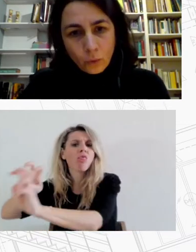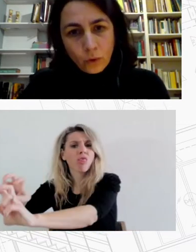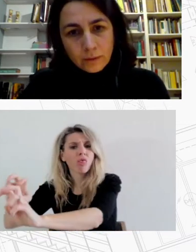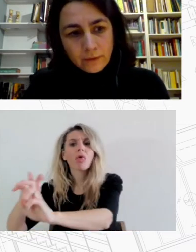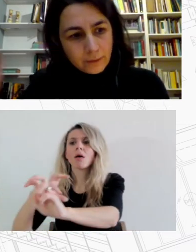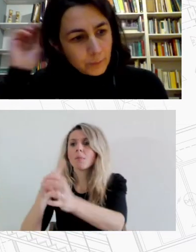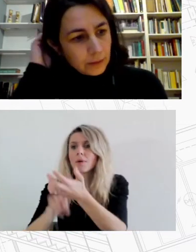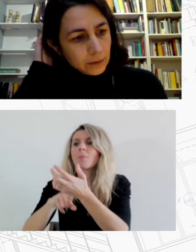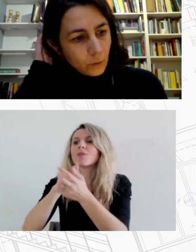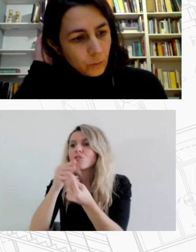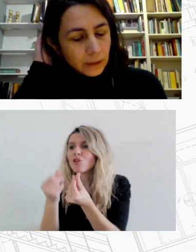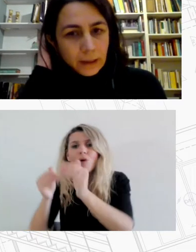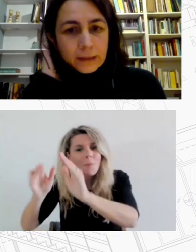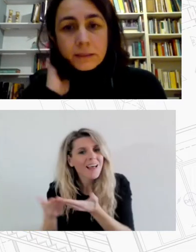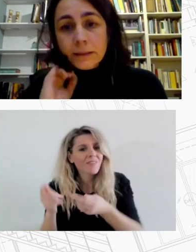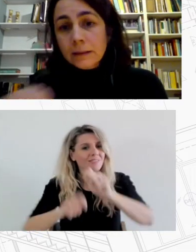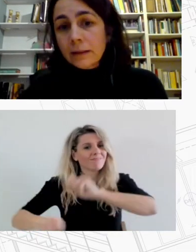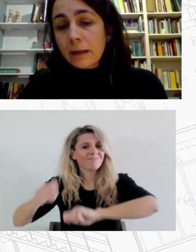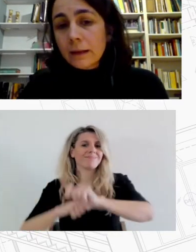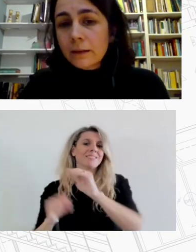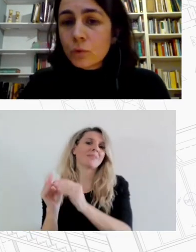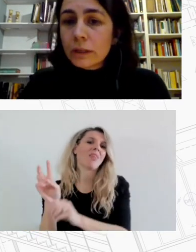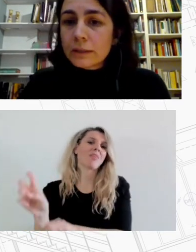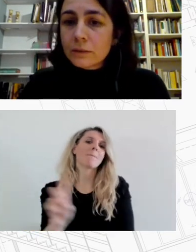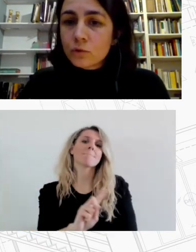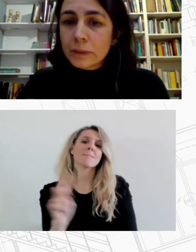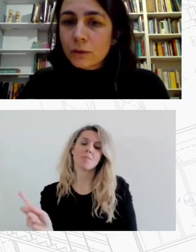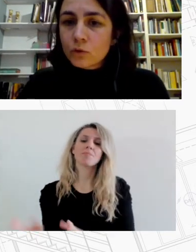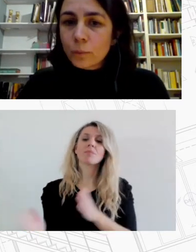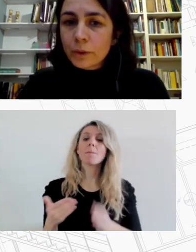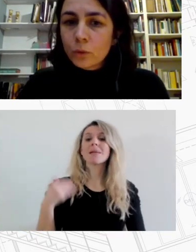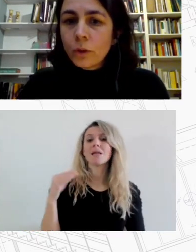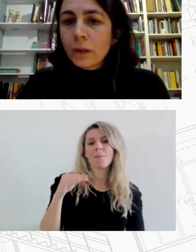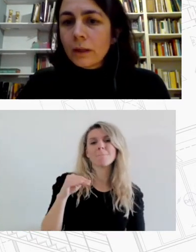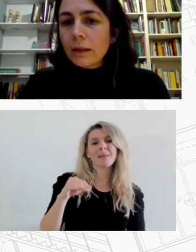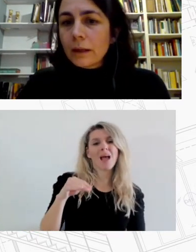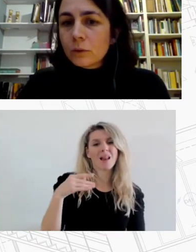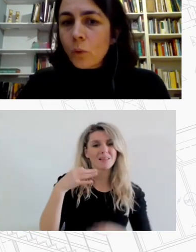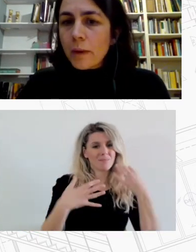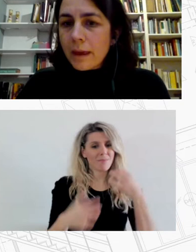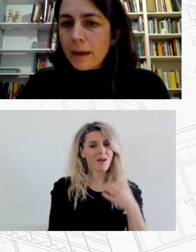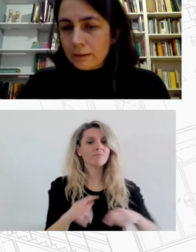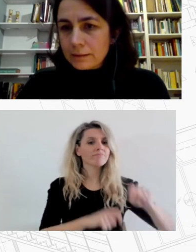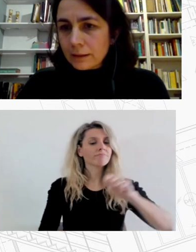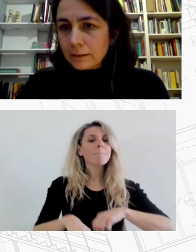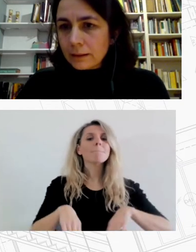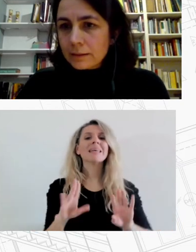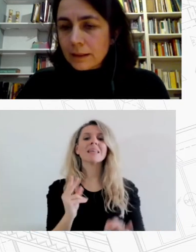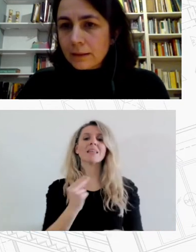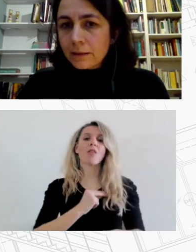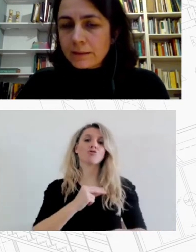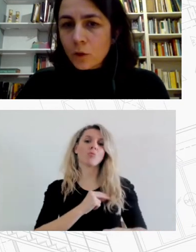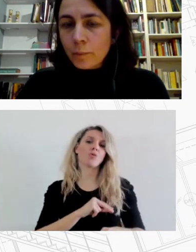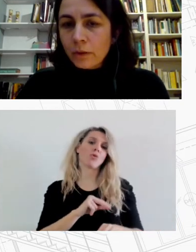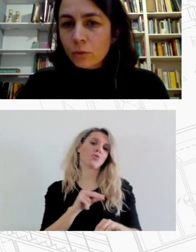σημαντικό αναφέρθηκε πριν και ο Μιχάλης την ανάγκη δημιουργίας ενός μη κερδοσκοπικού τομέα της κατοικίας